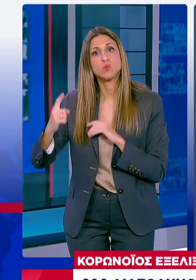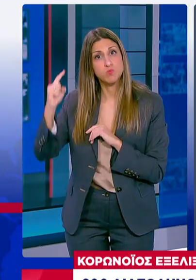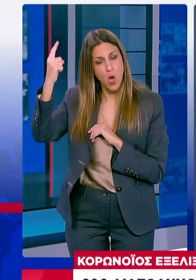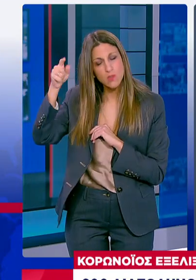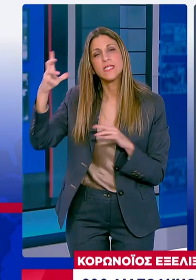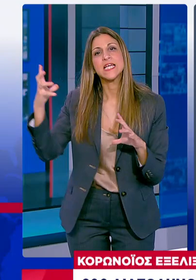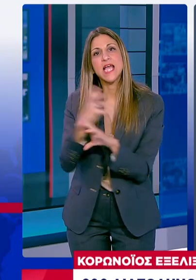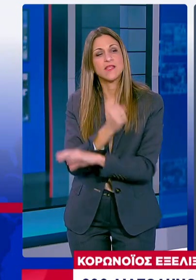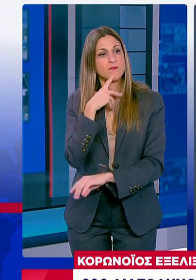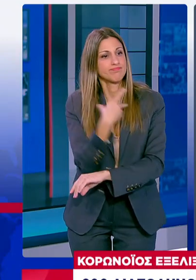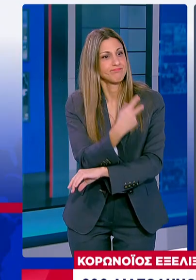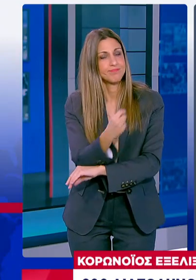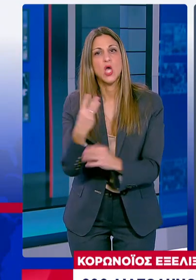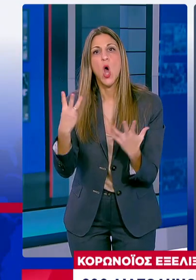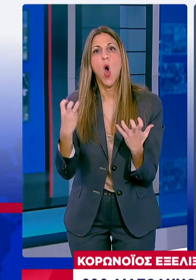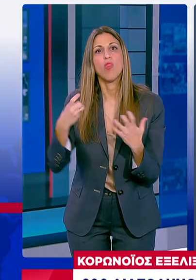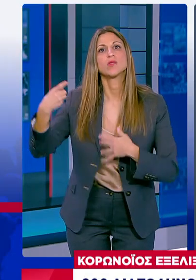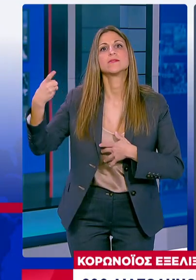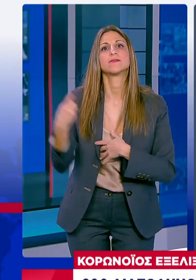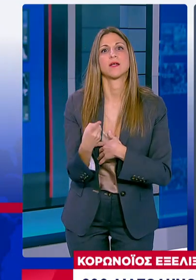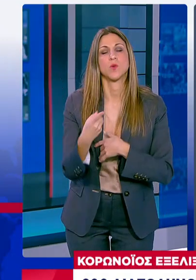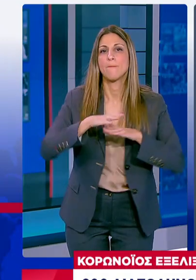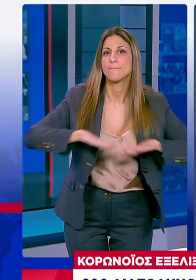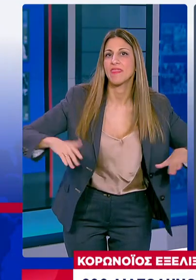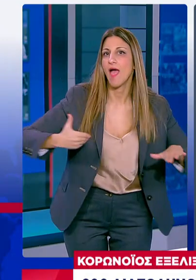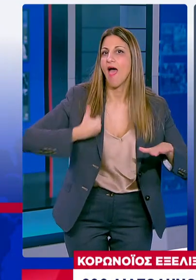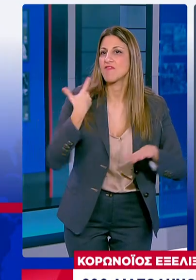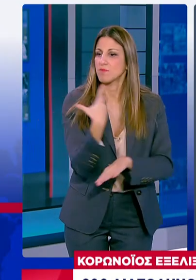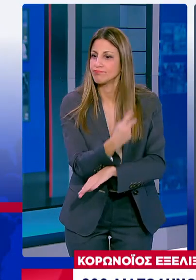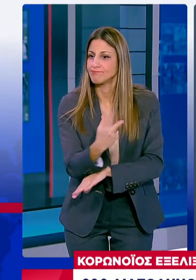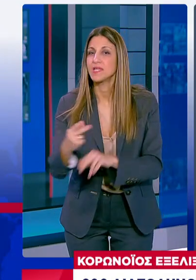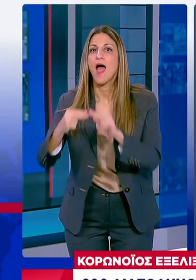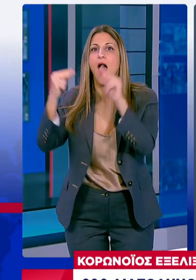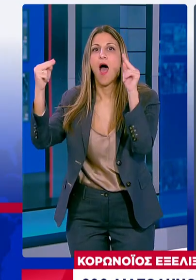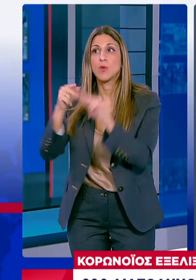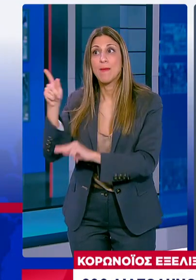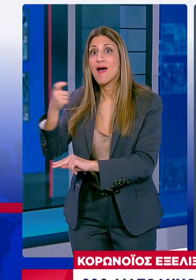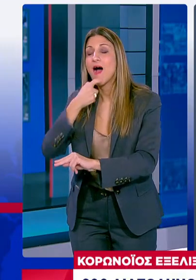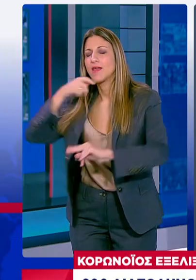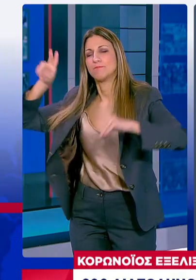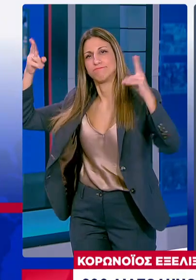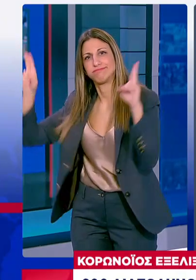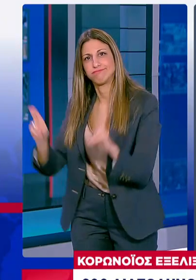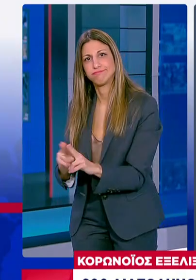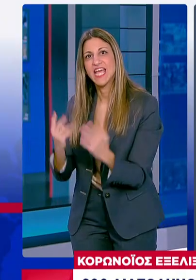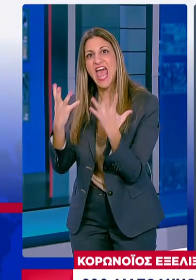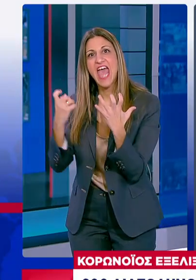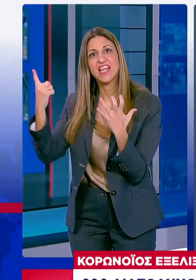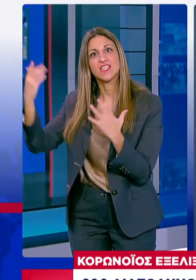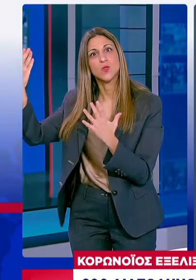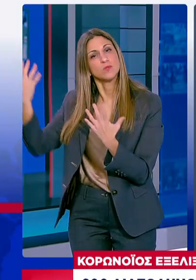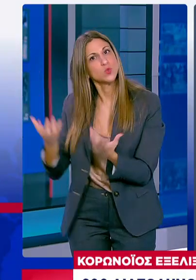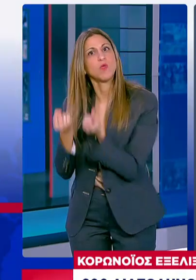να εμβολιάσουν το 80% των παιδιών και των εφήβων τους Με αποτέλεσμα τη δραματική μείωση της μηνυγκίτιδας στη χώρα τους κατά 90%